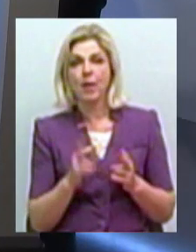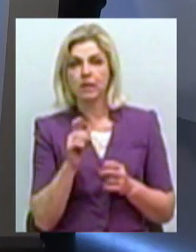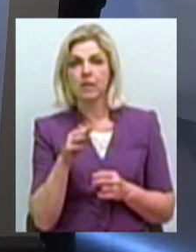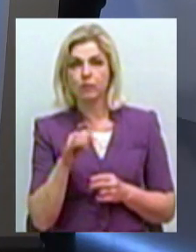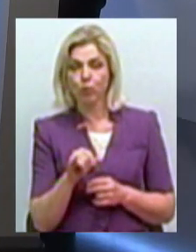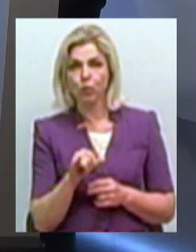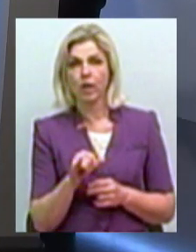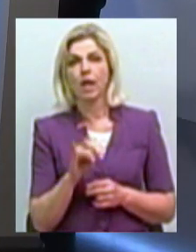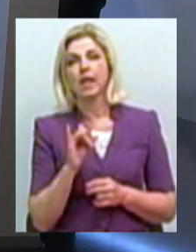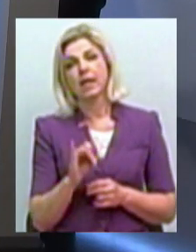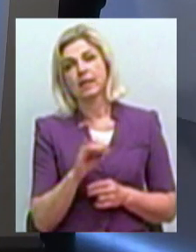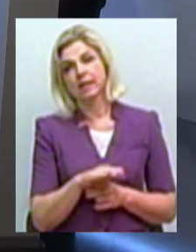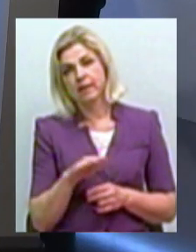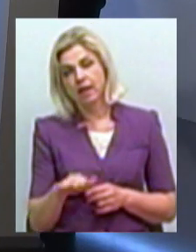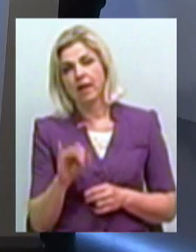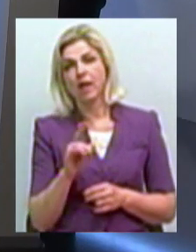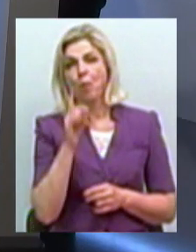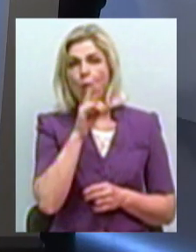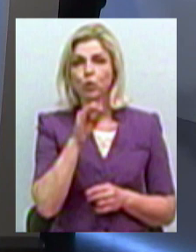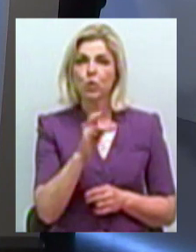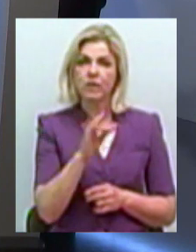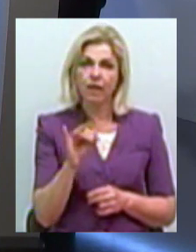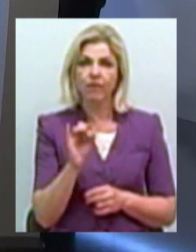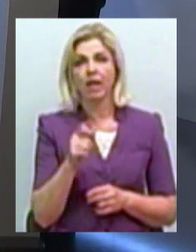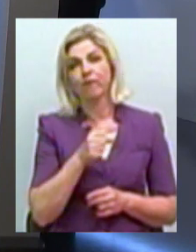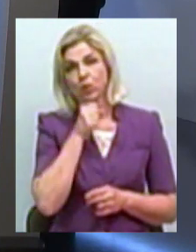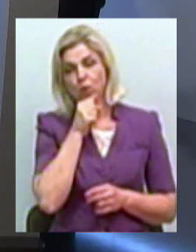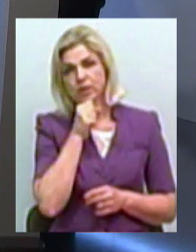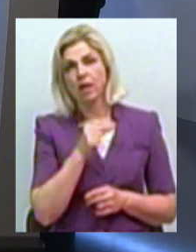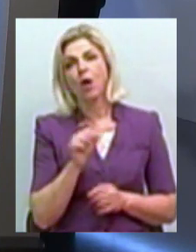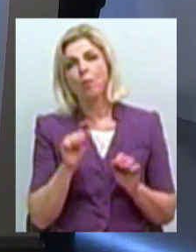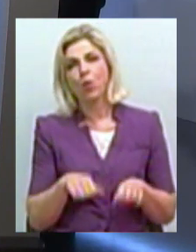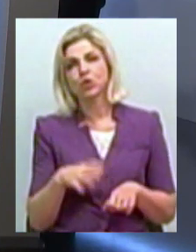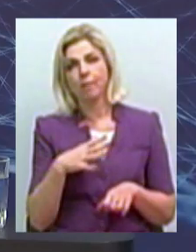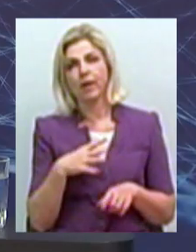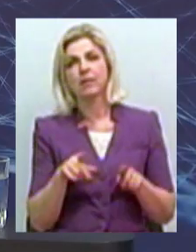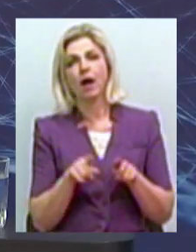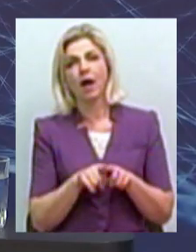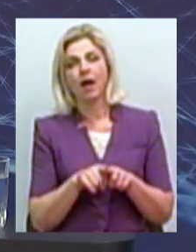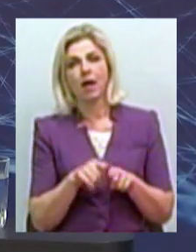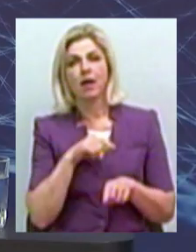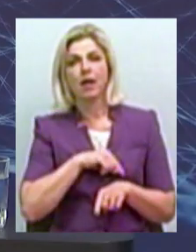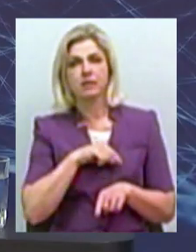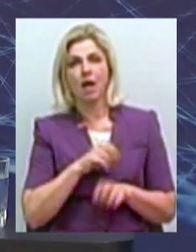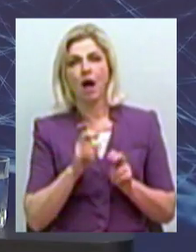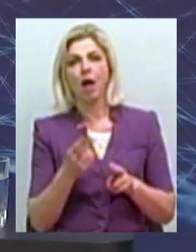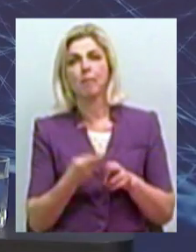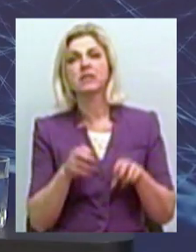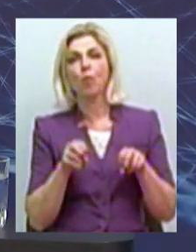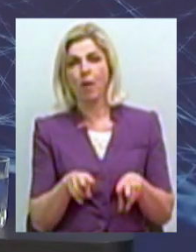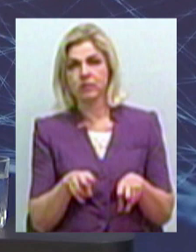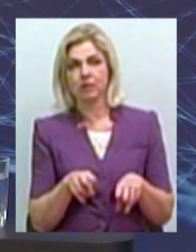і дітей, і підлітків, і дорослих може бути ще така риса, як безпечність.